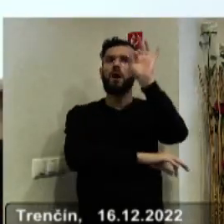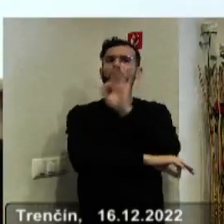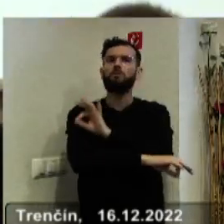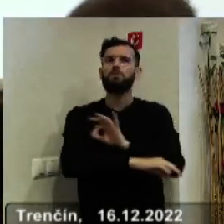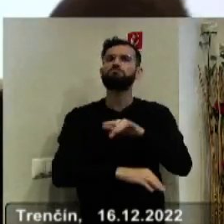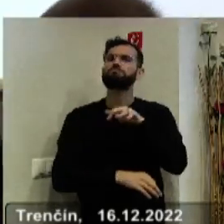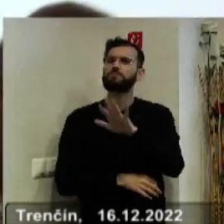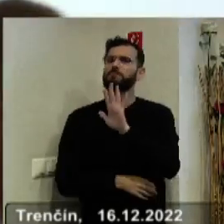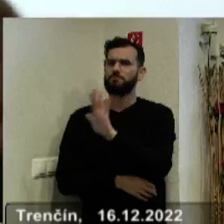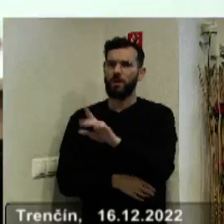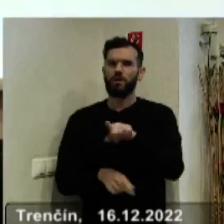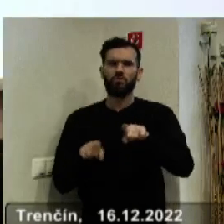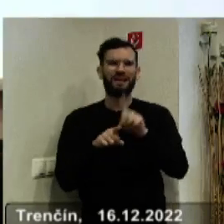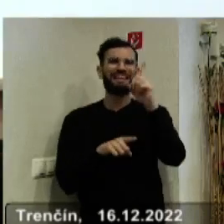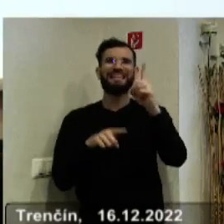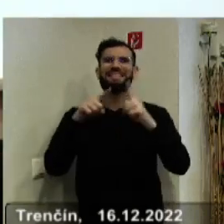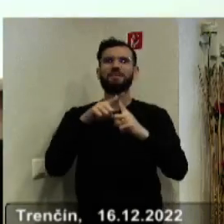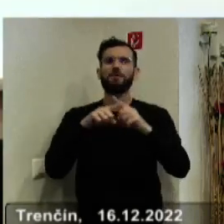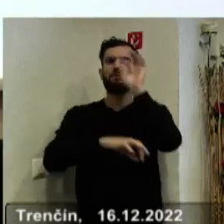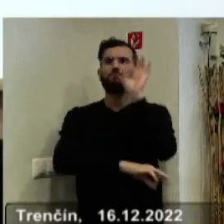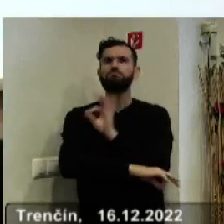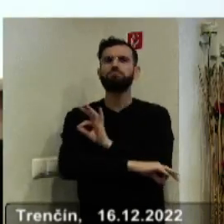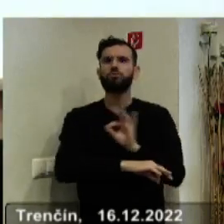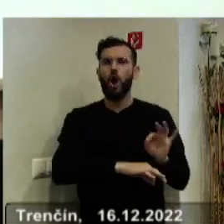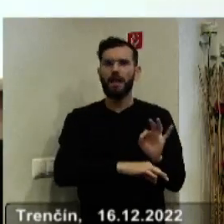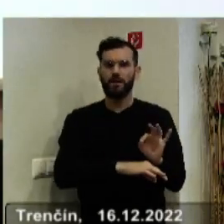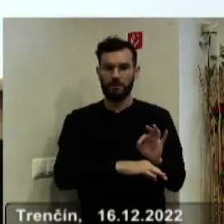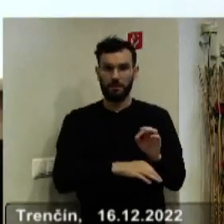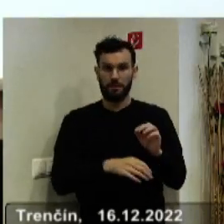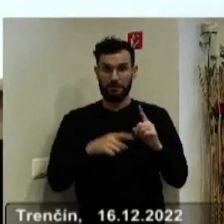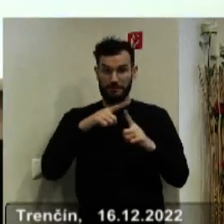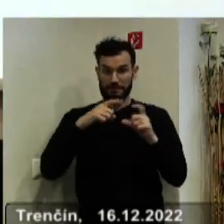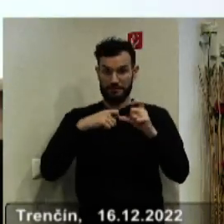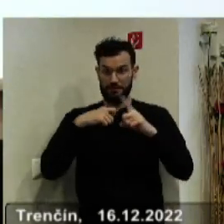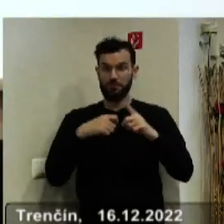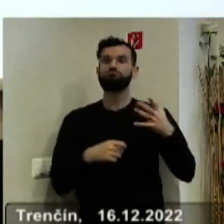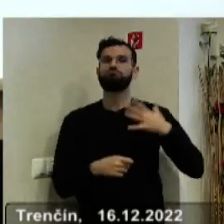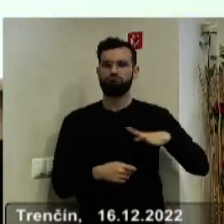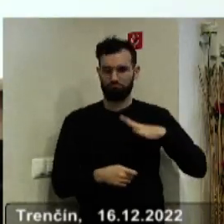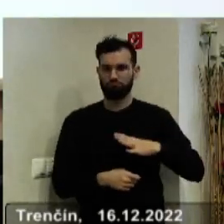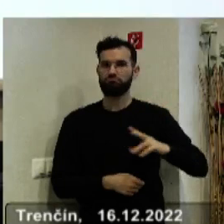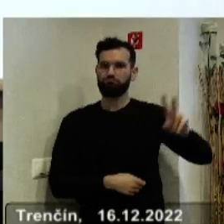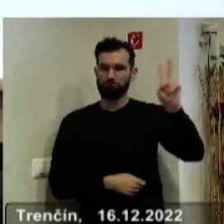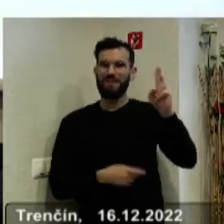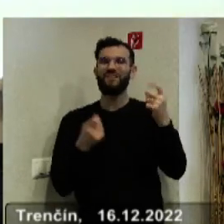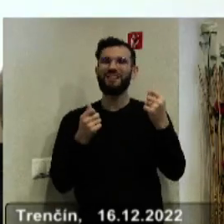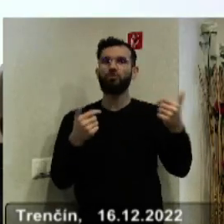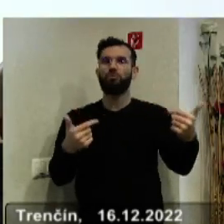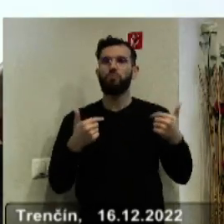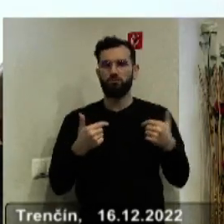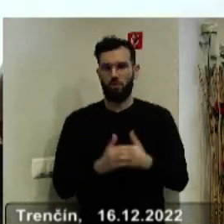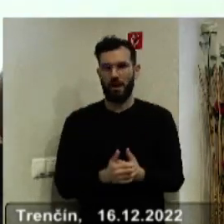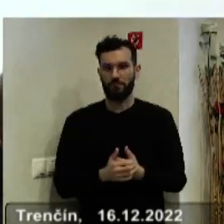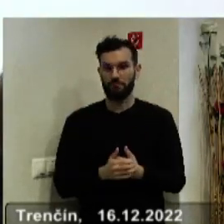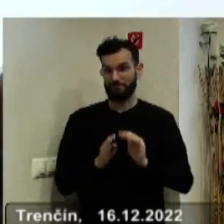zámery, okrem iného teda aj IT-projekty, kde sa prečanský samozprávny kraj uchádza o finančnú podporu.